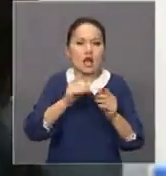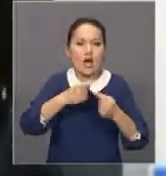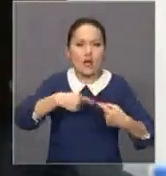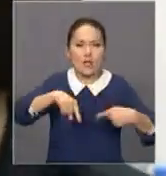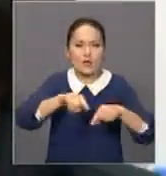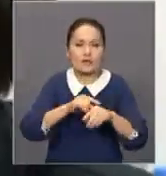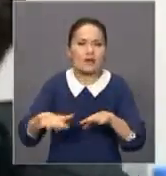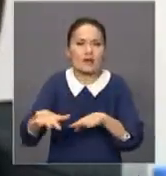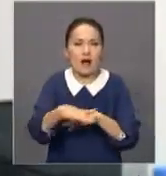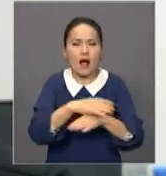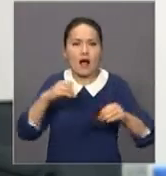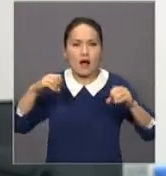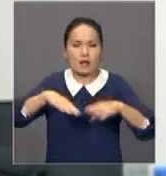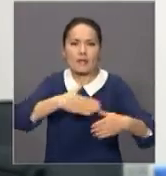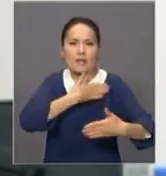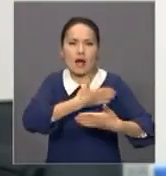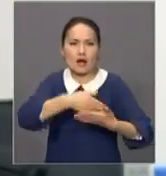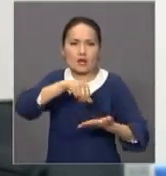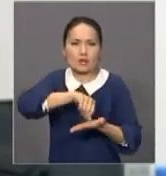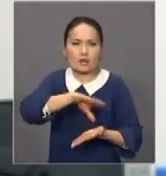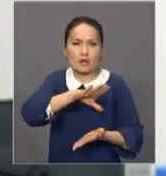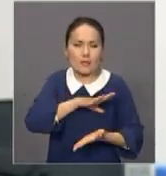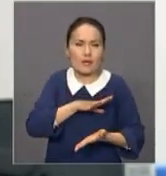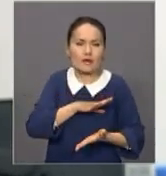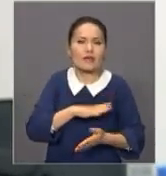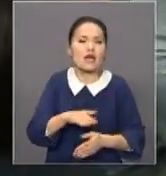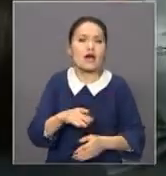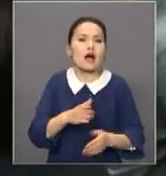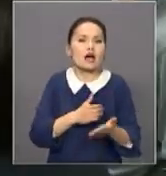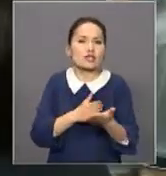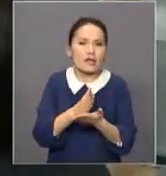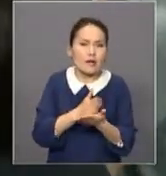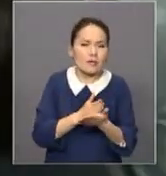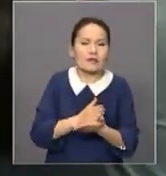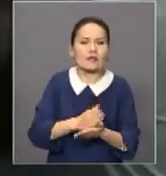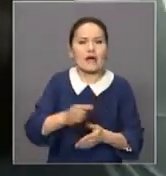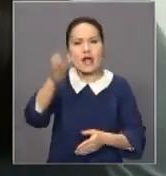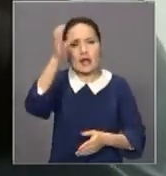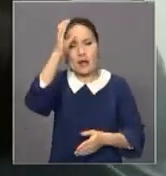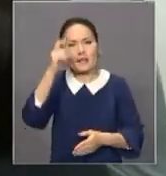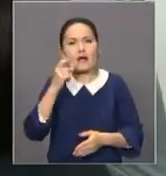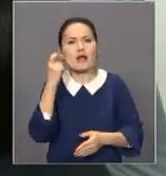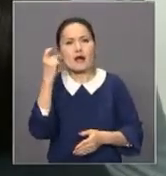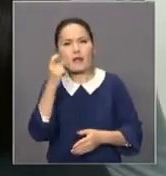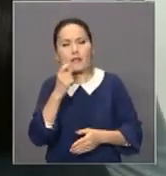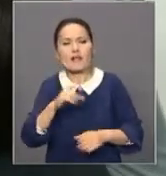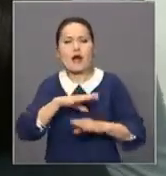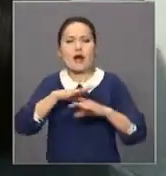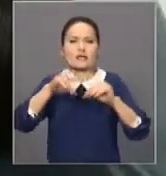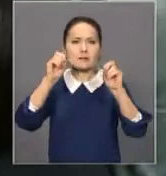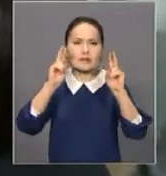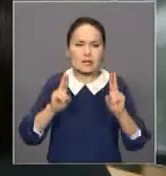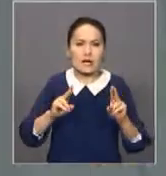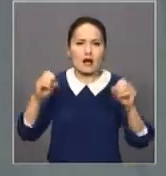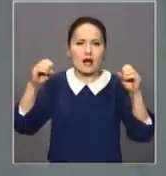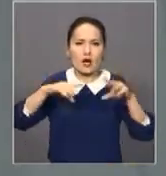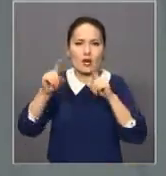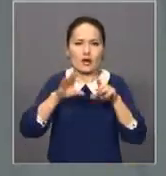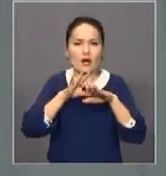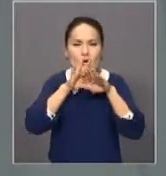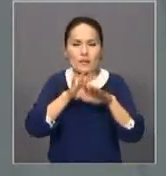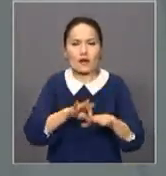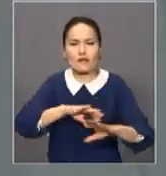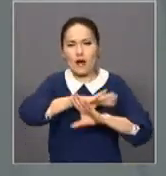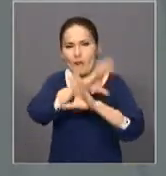жиналдым. Саяси дода аяқтала салысымен лешала саясаттанушылар, экономистермен әлеметтанушылар бас косып, дауыз беру